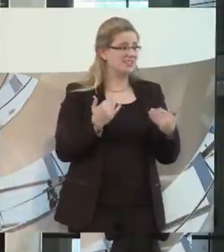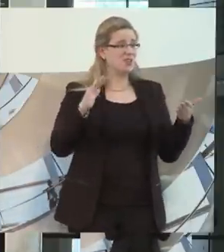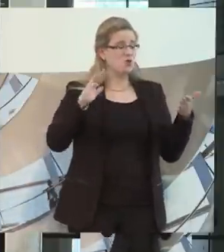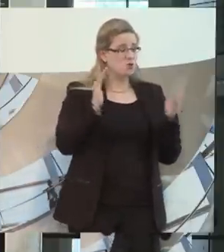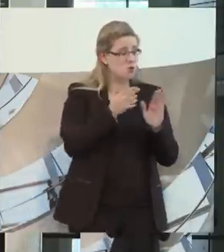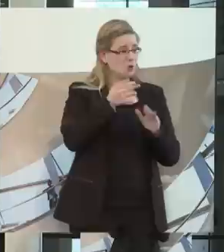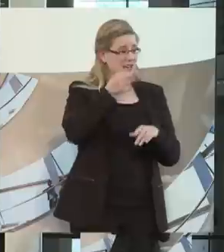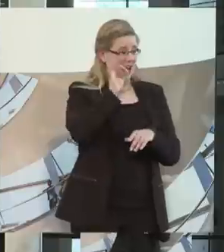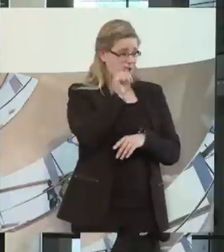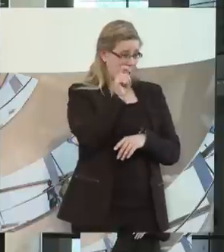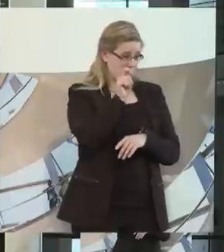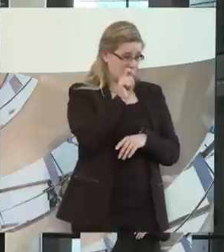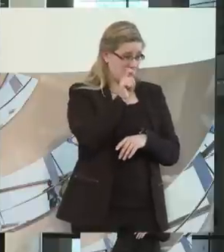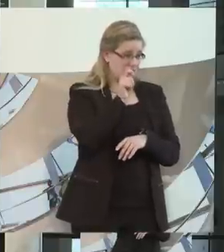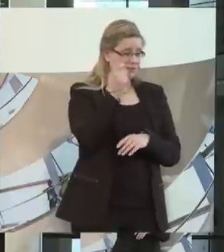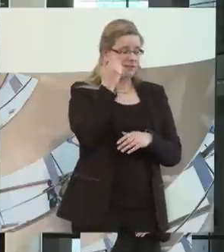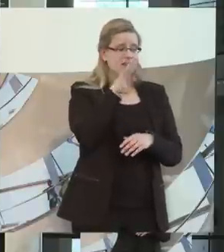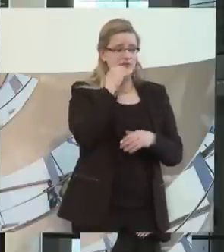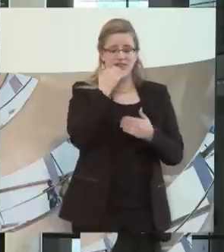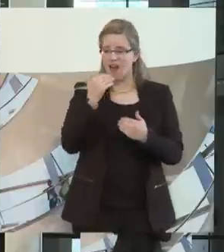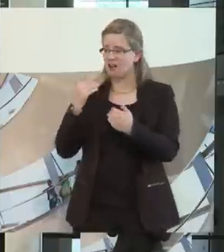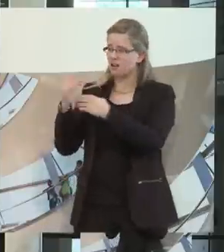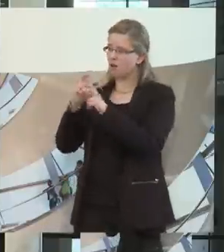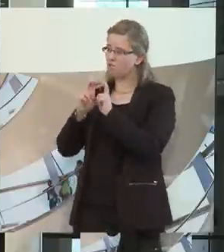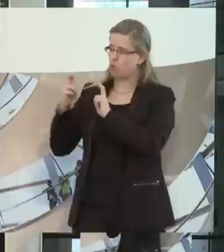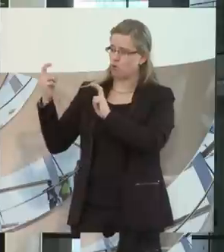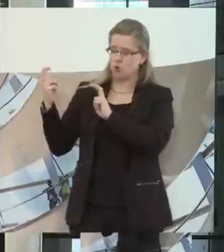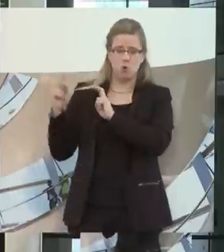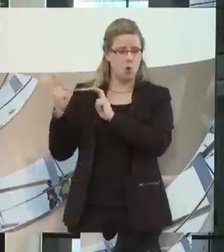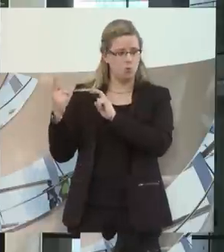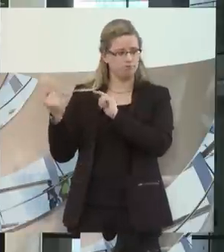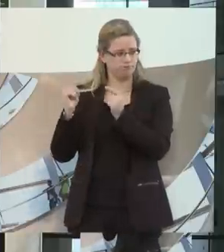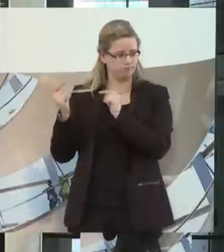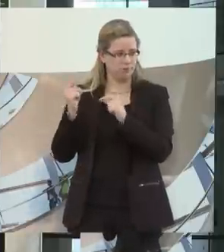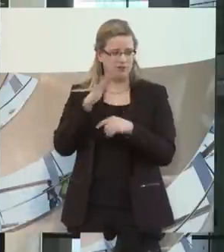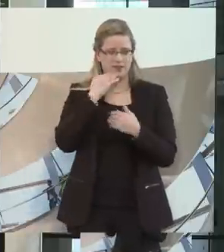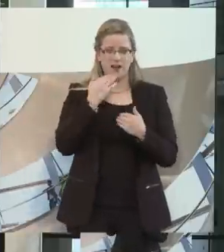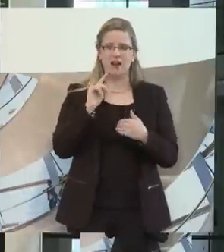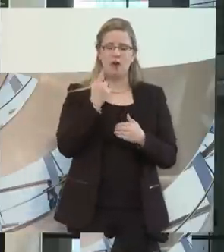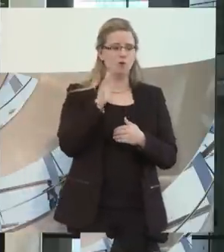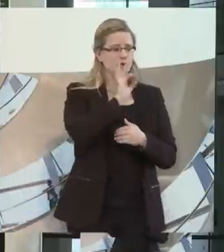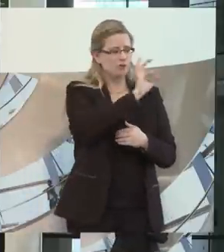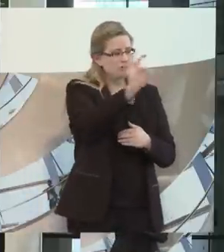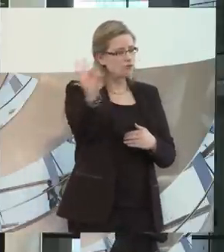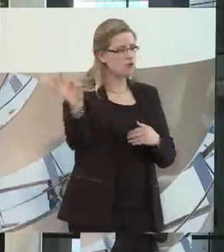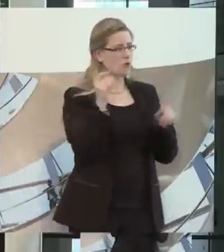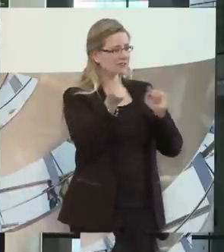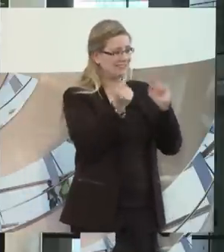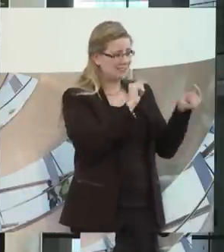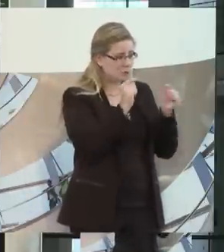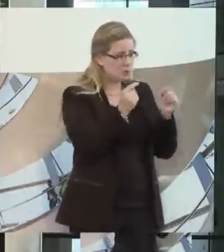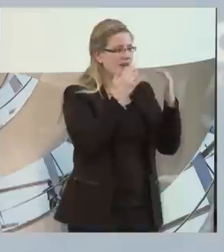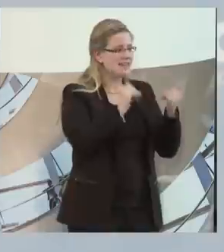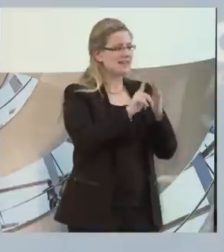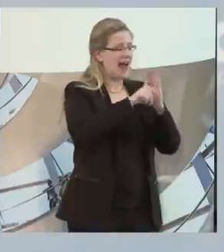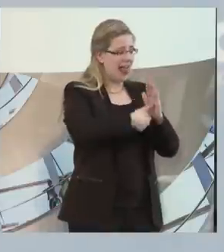Kaffeepause. Ich bedanke mich erstmal bei den Podiumsgästen und auch bei Ihnen für die Teilnahme an der Diskussion. Es ist jetzt eine